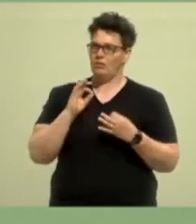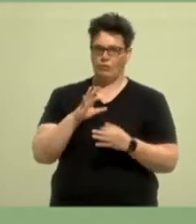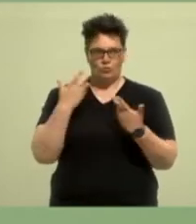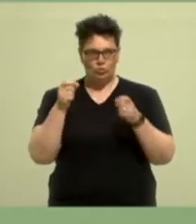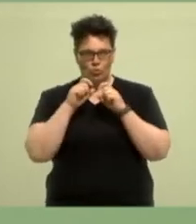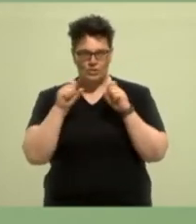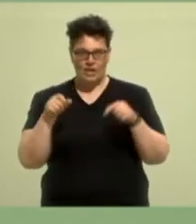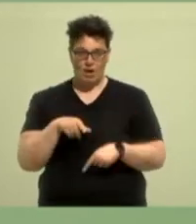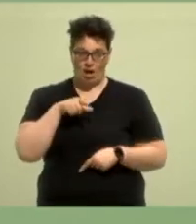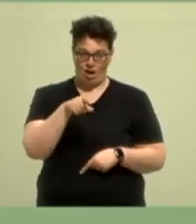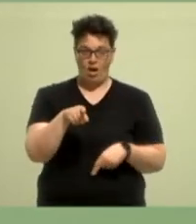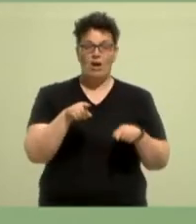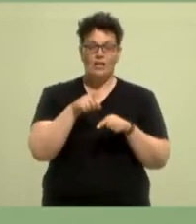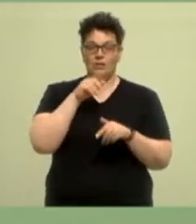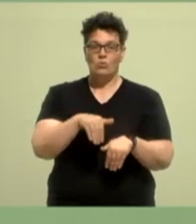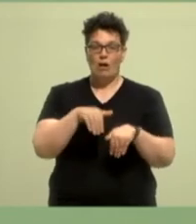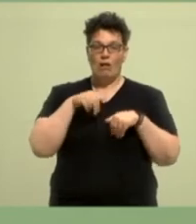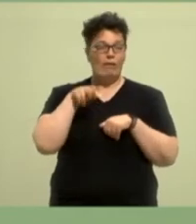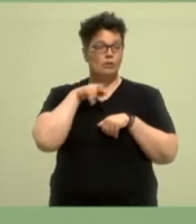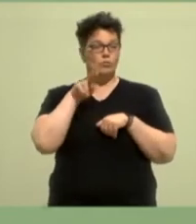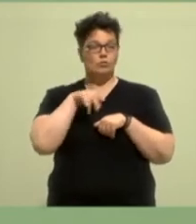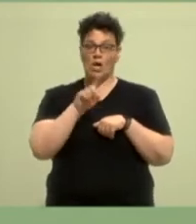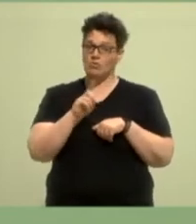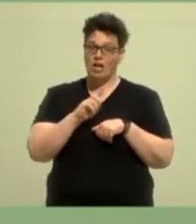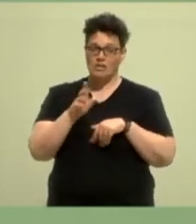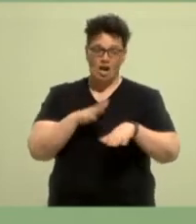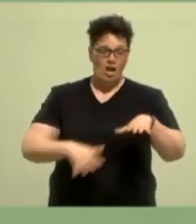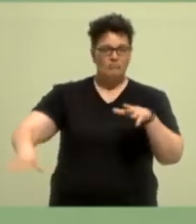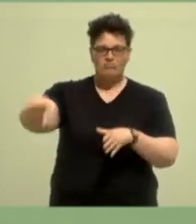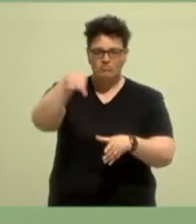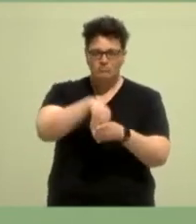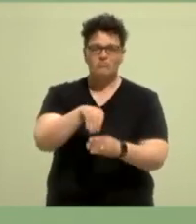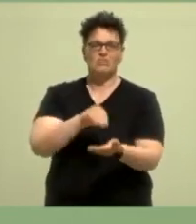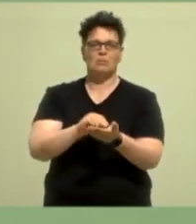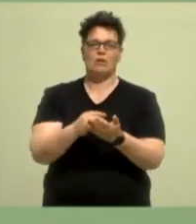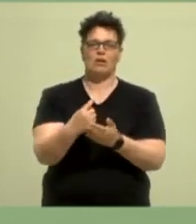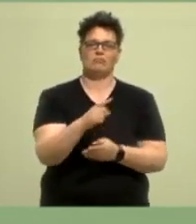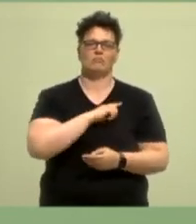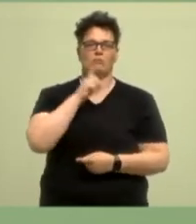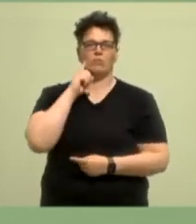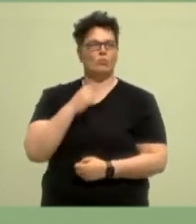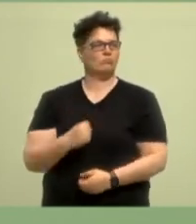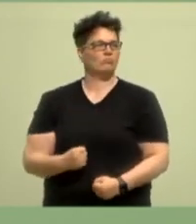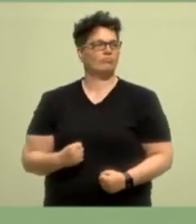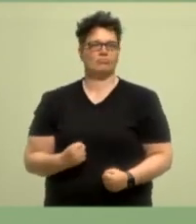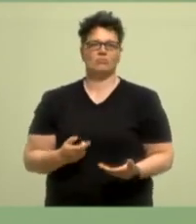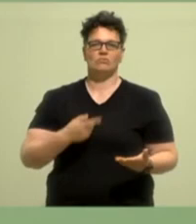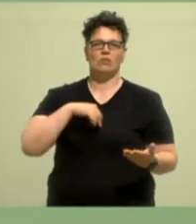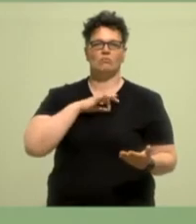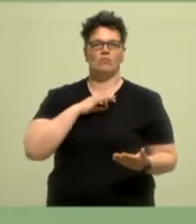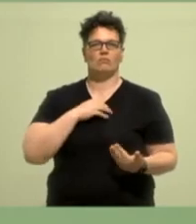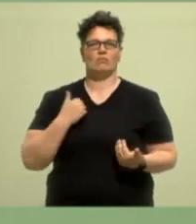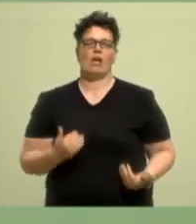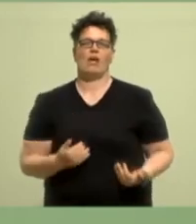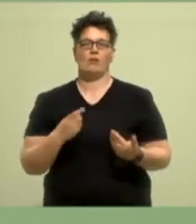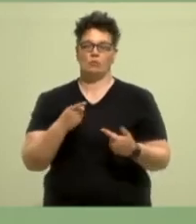nicht am Spielfeldrand, sondern der ist mitten auf dem Platz und zwar mit einer selbstbewussten Haltung. Und diese Haltung würde